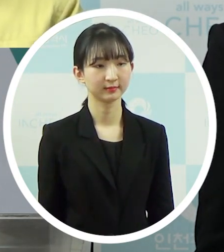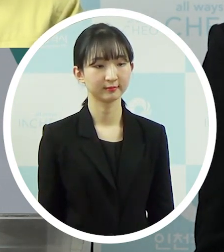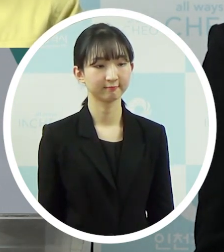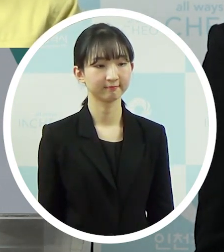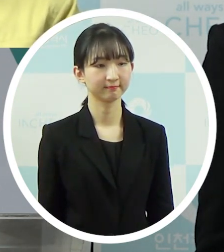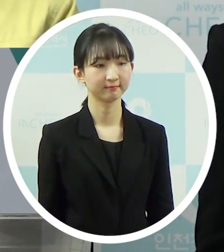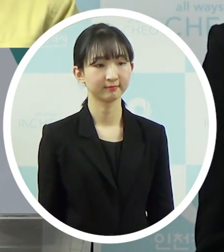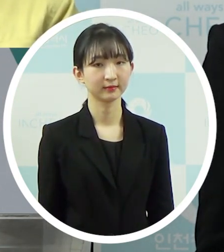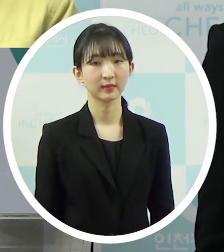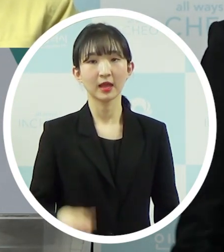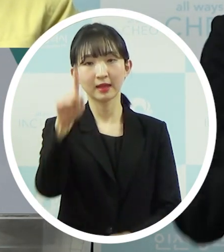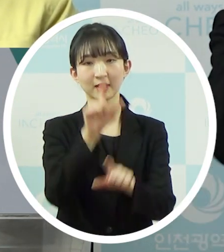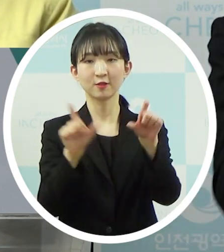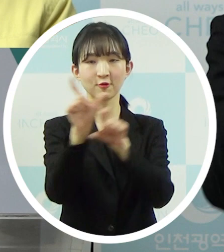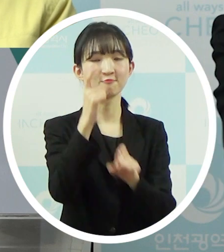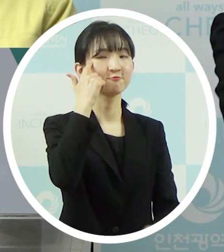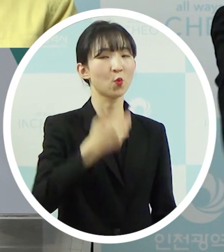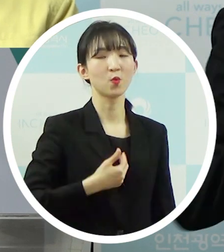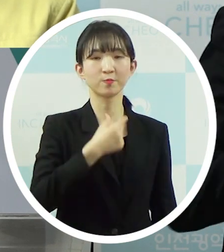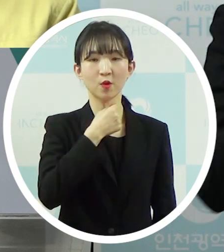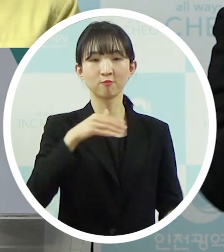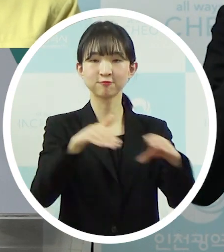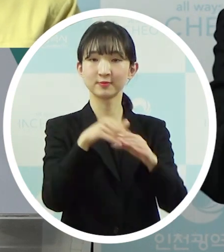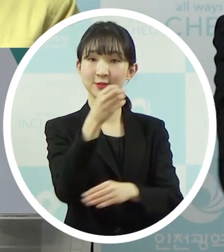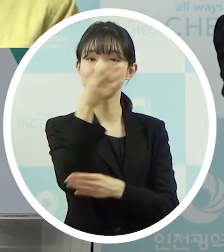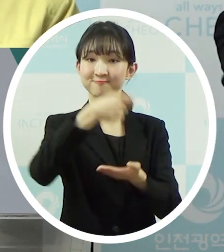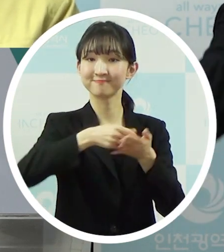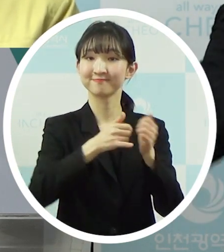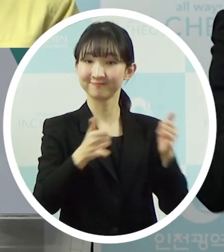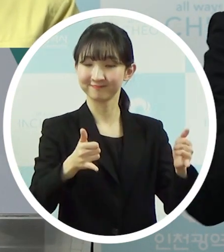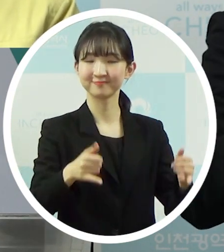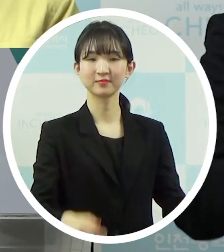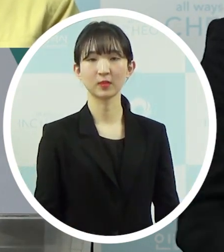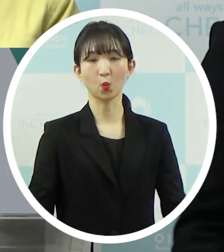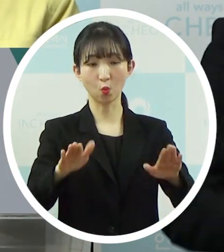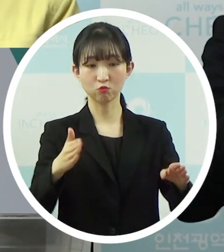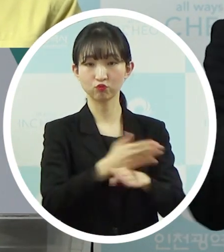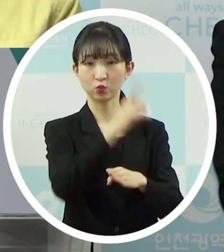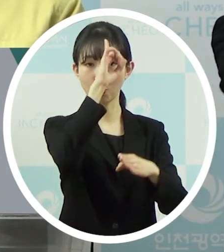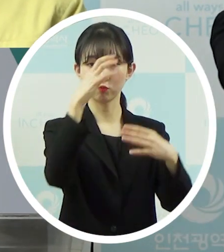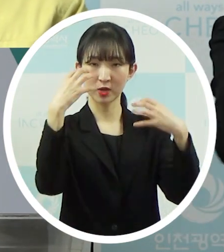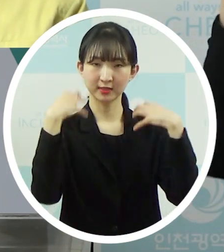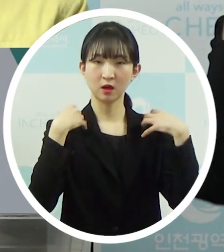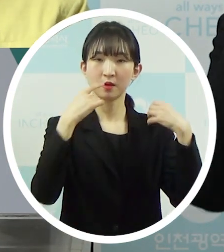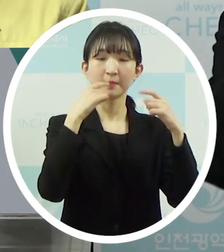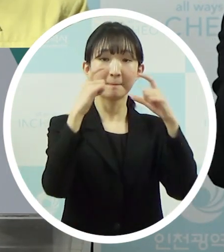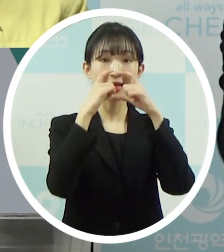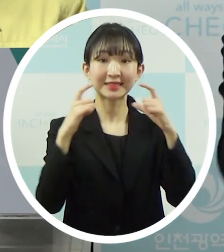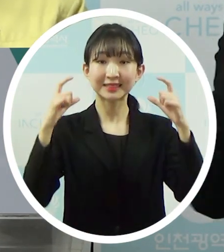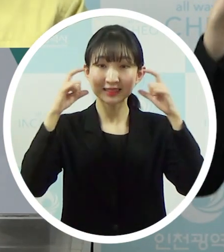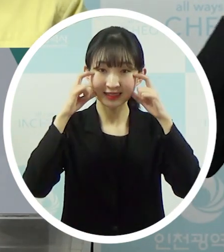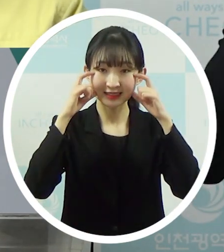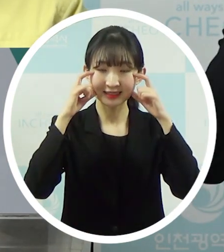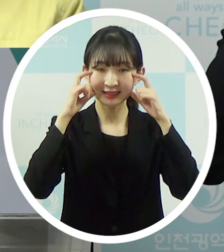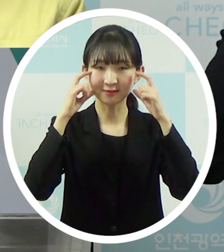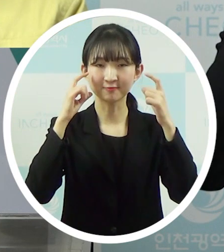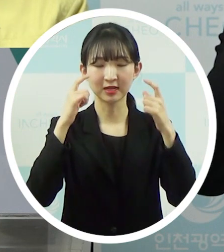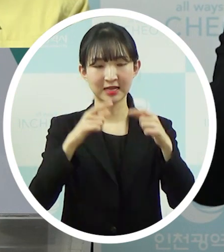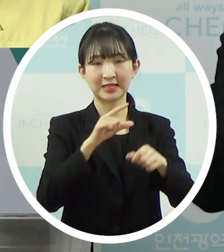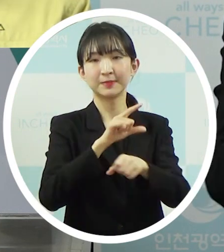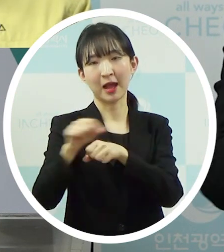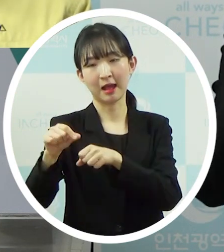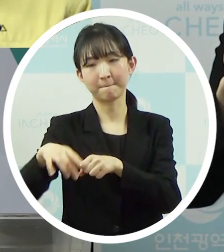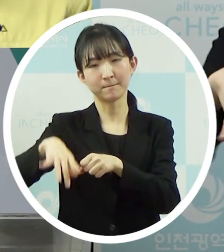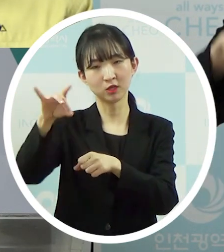하나 더 여쭙겠는데요. 오늘부터 정부에서 마크 공급을 지난부터